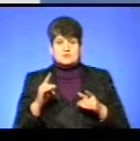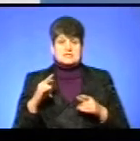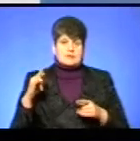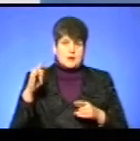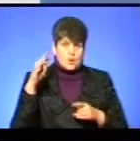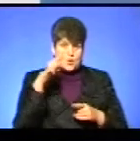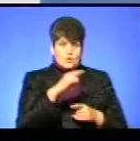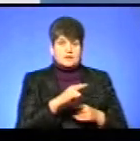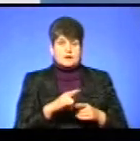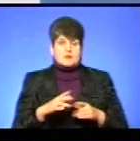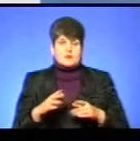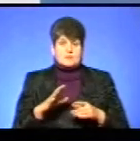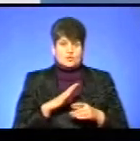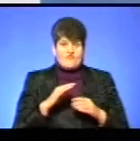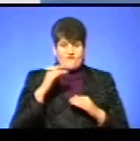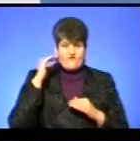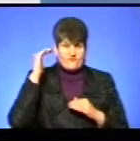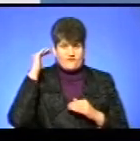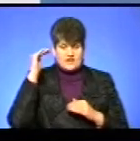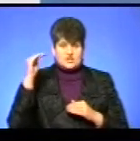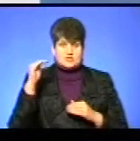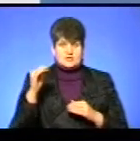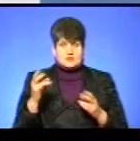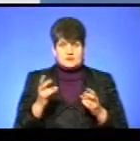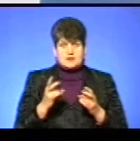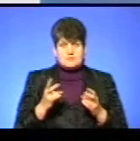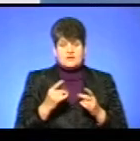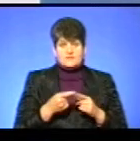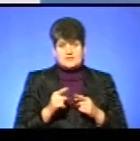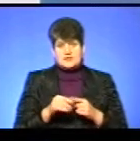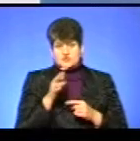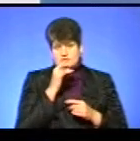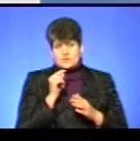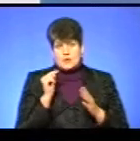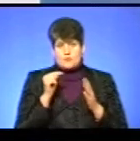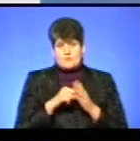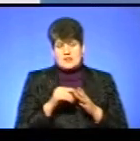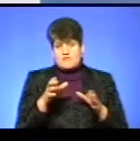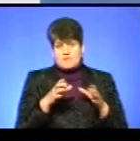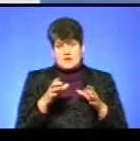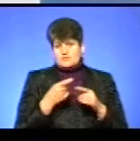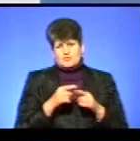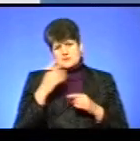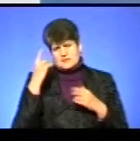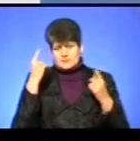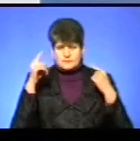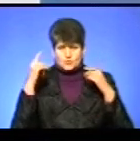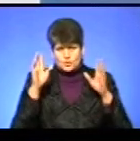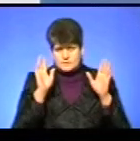пролетів дуже висок, вище, ніж потрібно. І в цей час вони попали в цю хмару. Ну, це вже домисли тут.